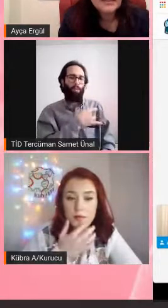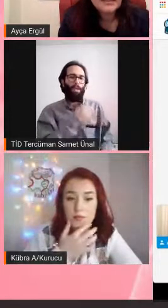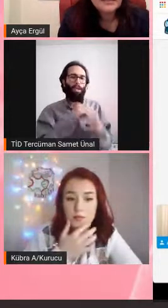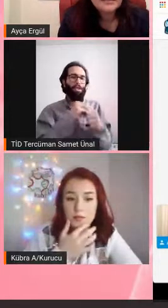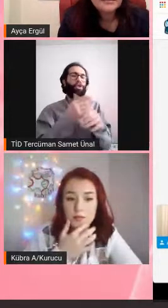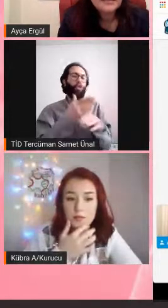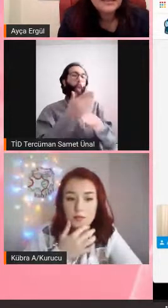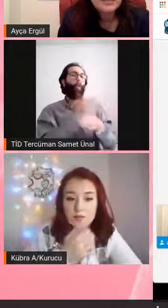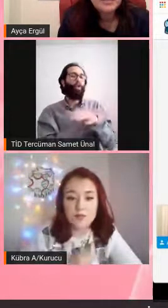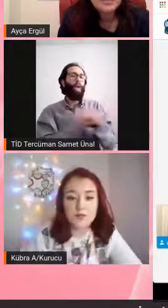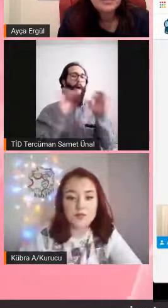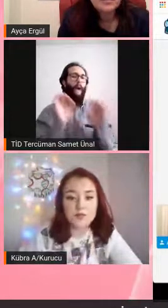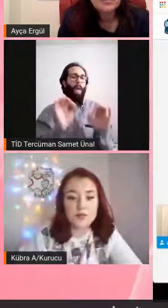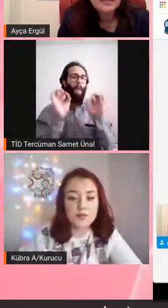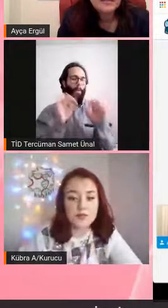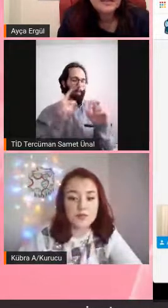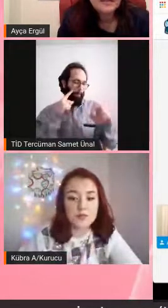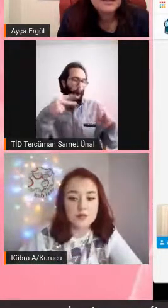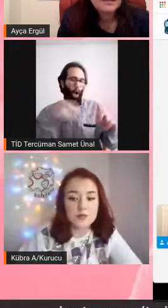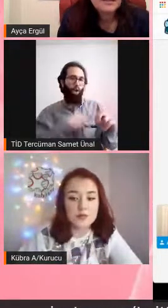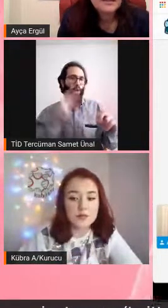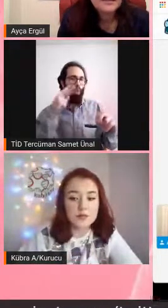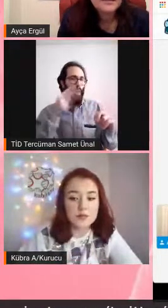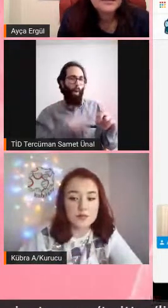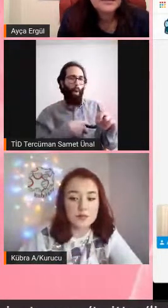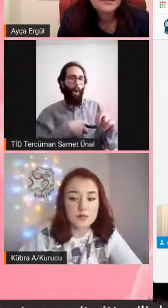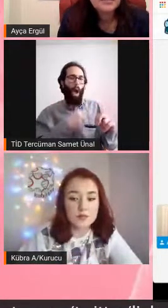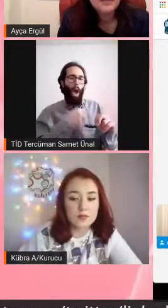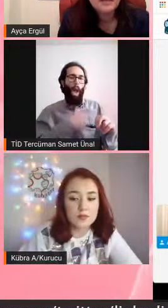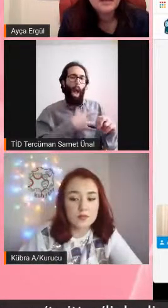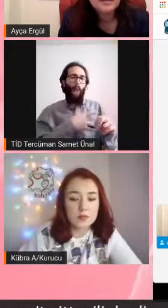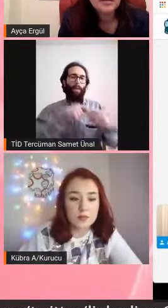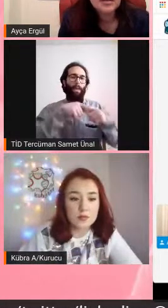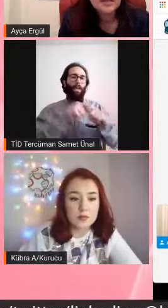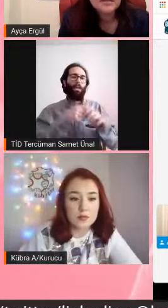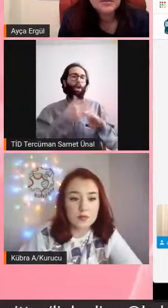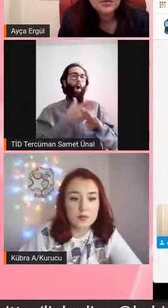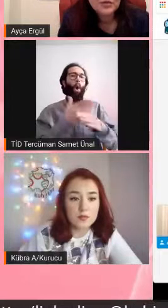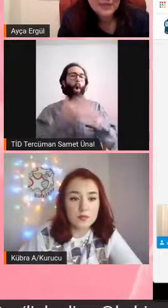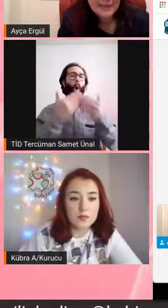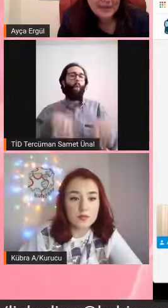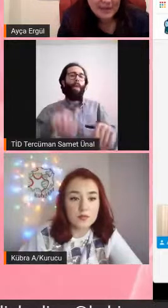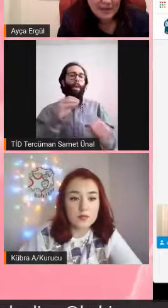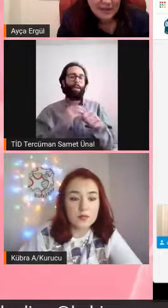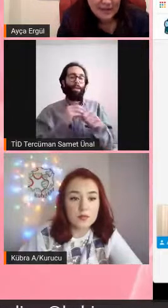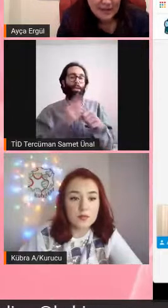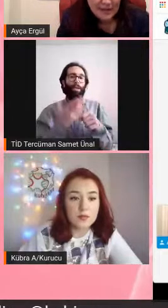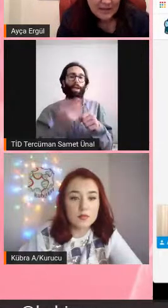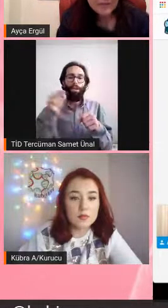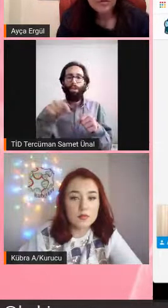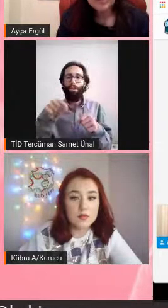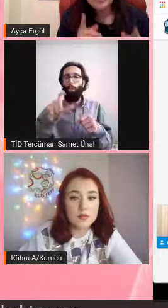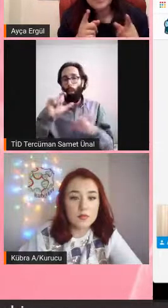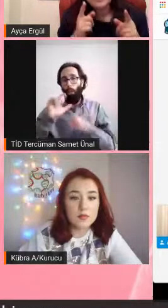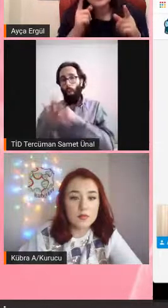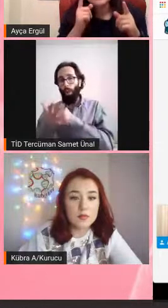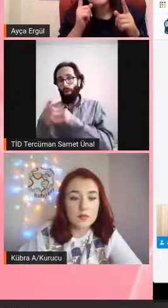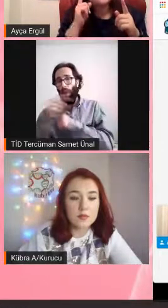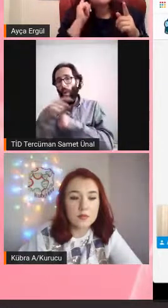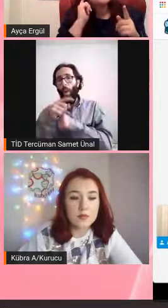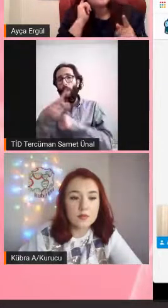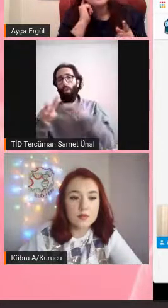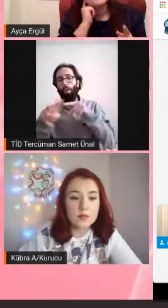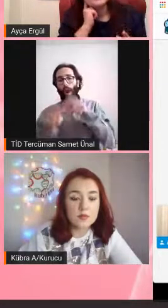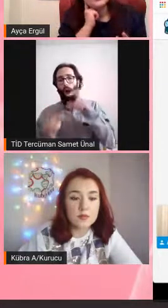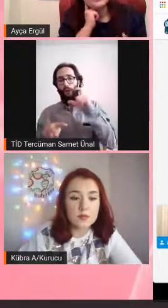onunla ilgili net bir şey görmedim daha hani bağlantı görmedim çünkü neden? toplumlar